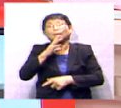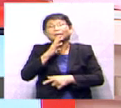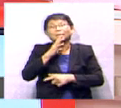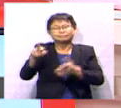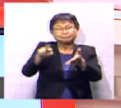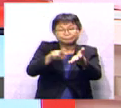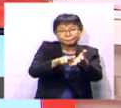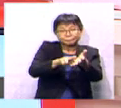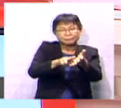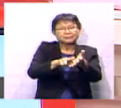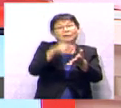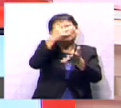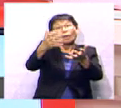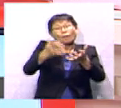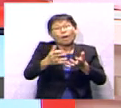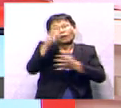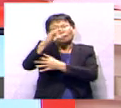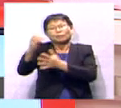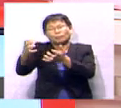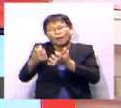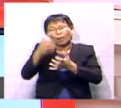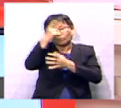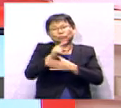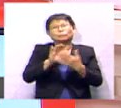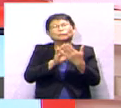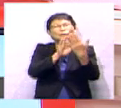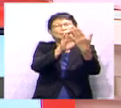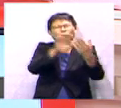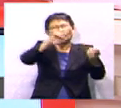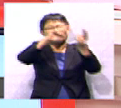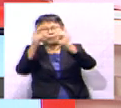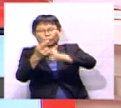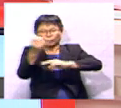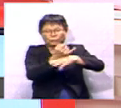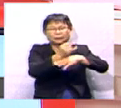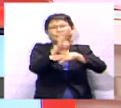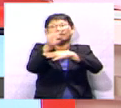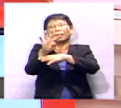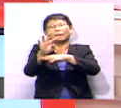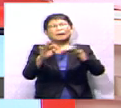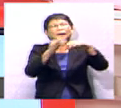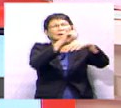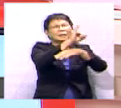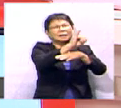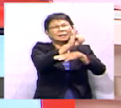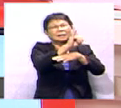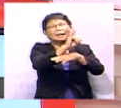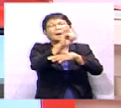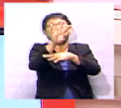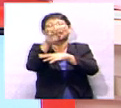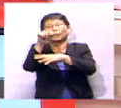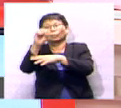kenyataan, ini sejajar dengan hasrat syarikat itu untuk mendepani revolusi perindustrian keempat, industri 4.0